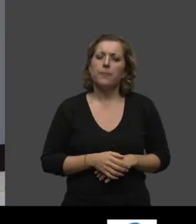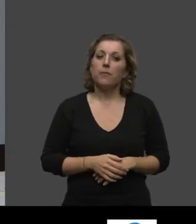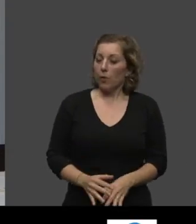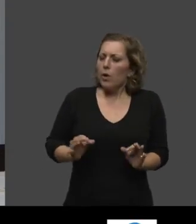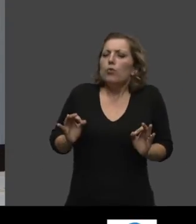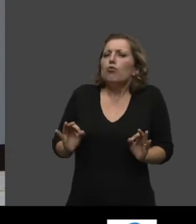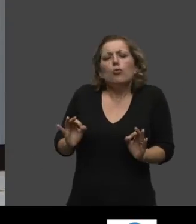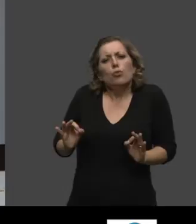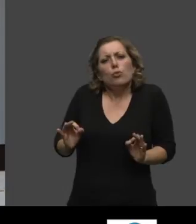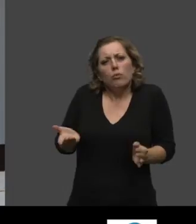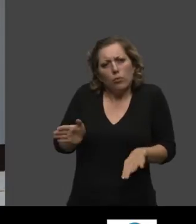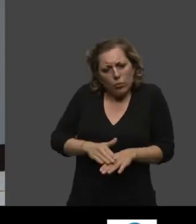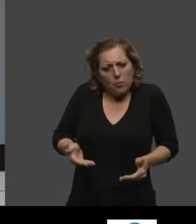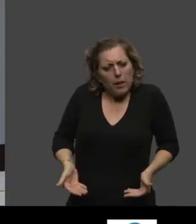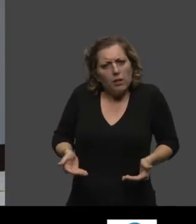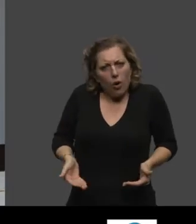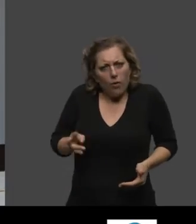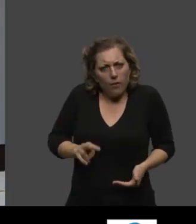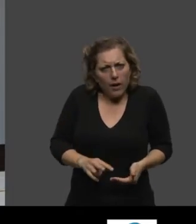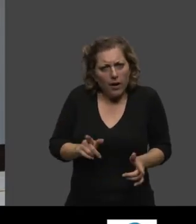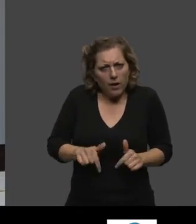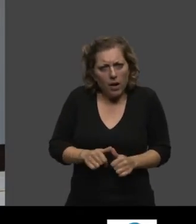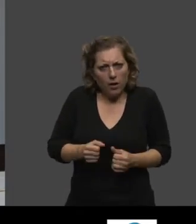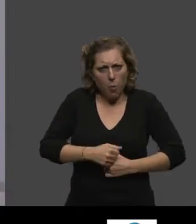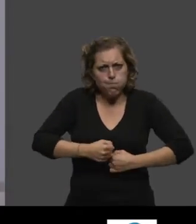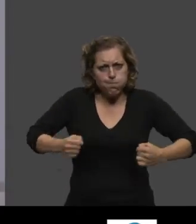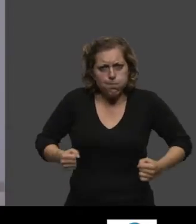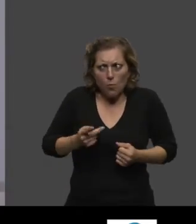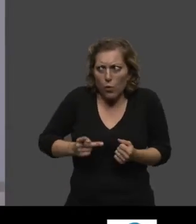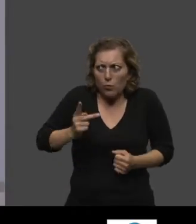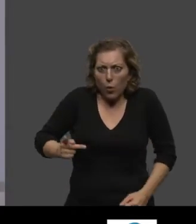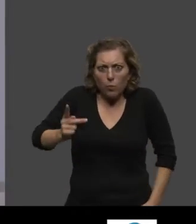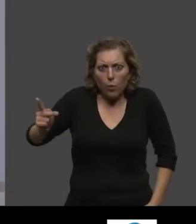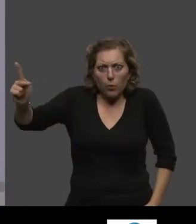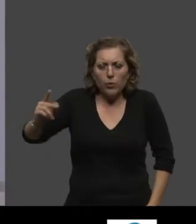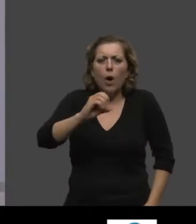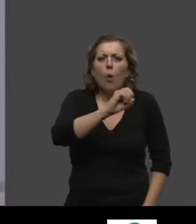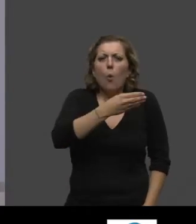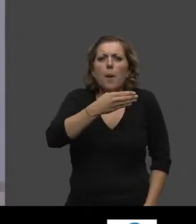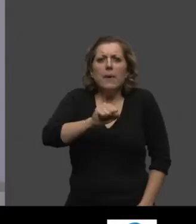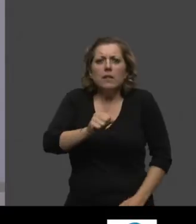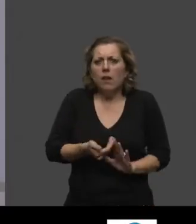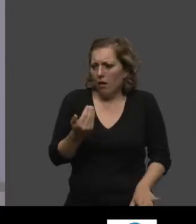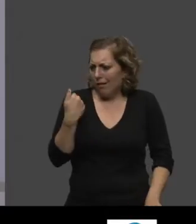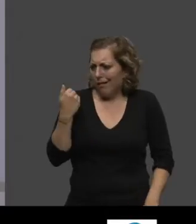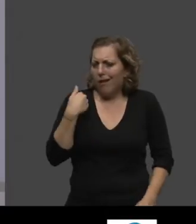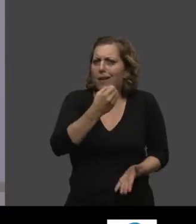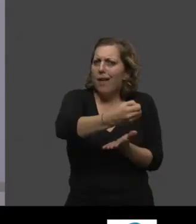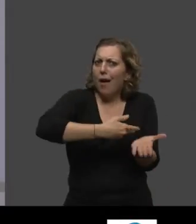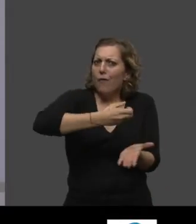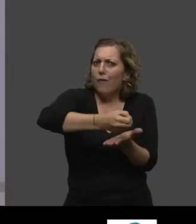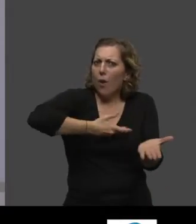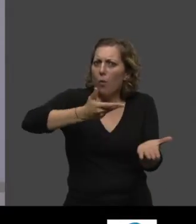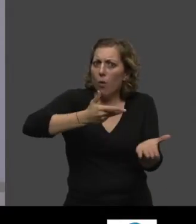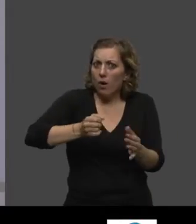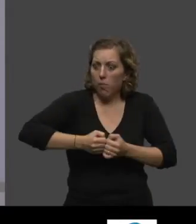finalement, à l'heure où on est quand même confronté à une épidémie d'obésité, l'OMS a annoncé récemment que ce fléau